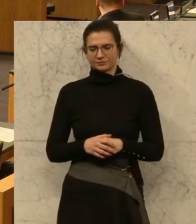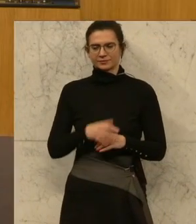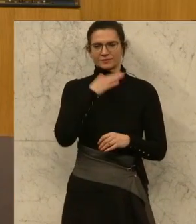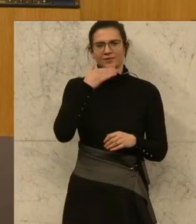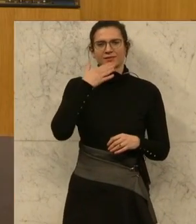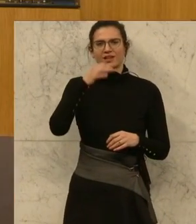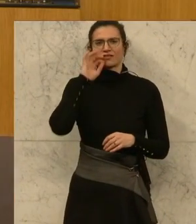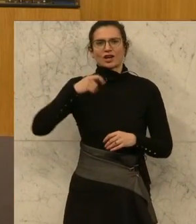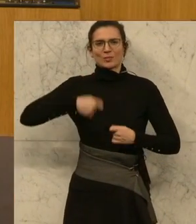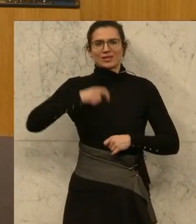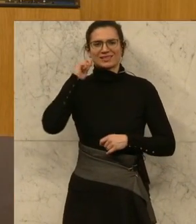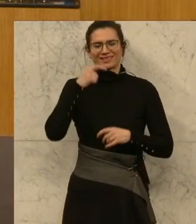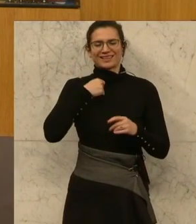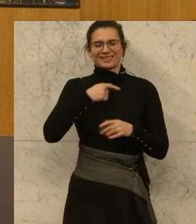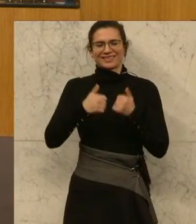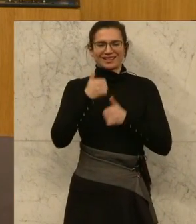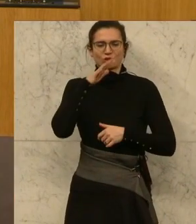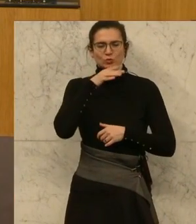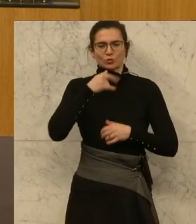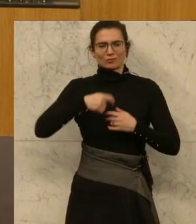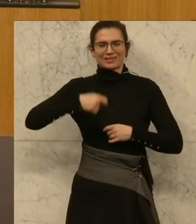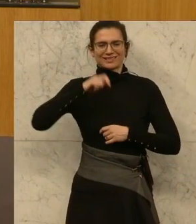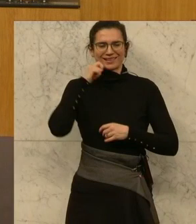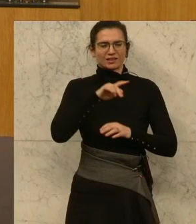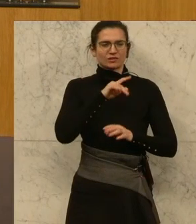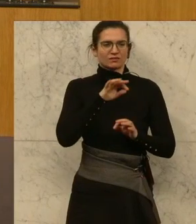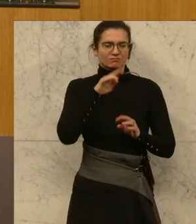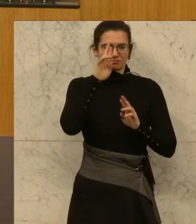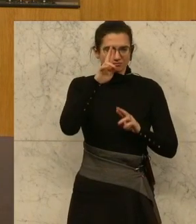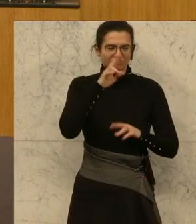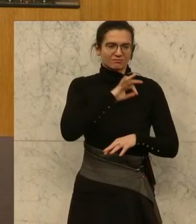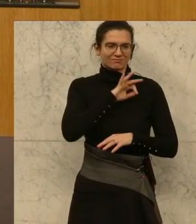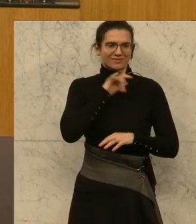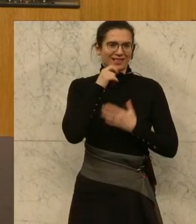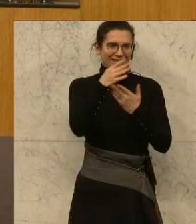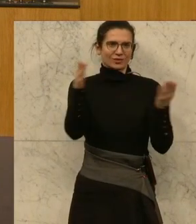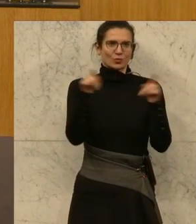dessen Prüftätigkeit. Er spricht in diesem Zusammenhang die Causa Wirtschaftsbund Vorarlberg an. Also